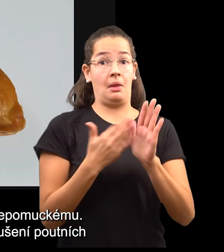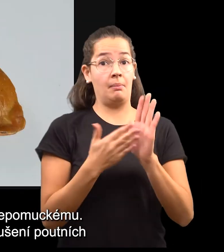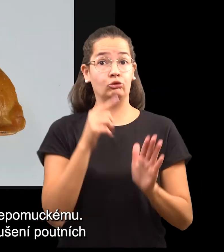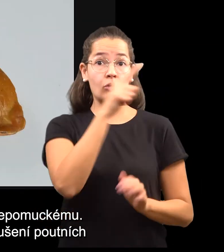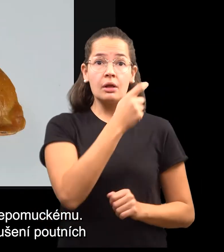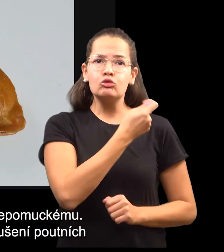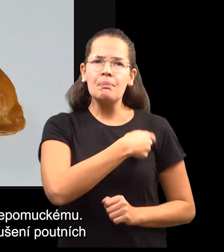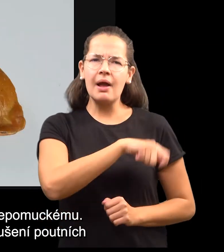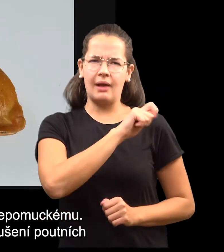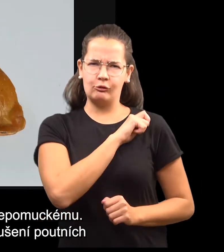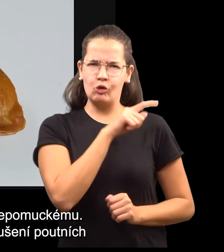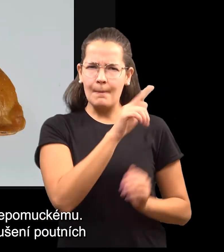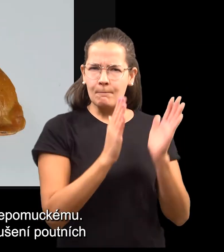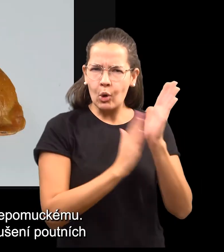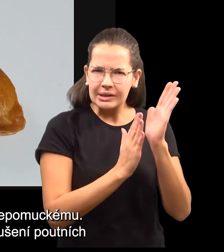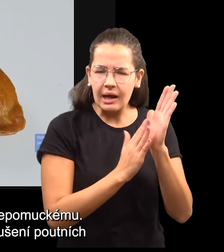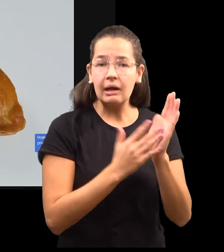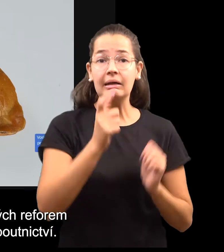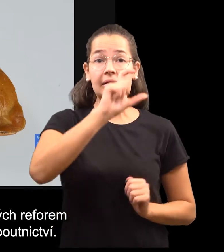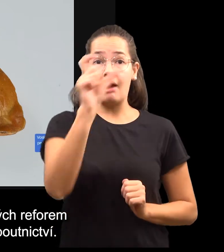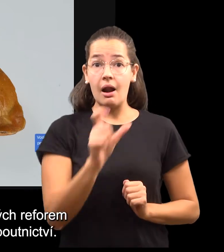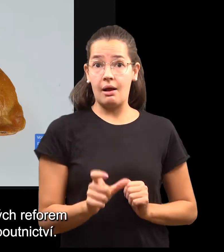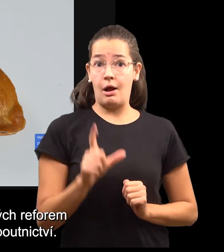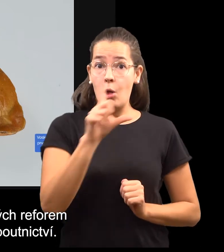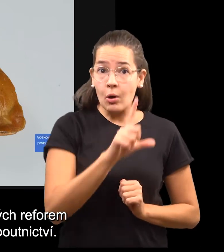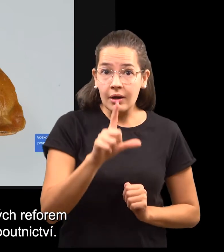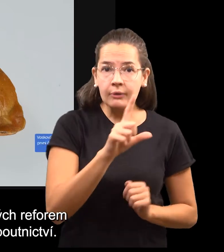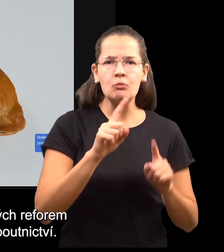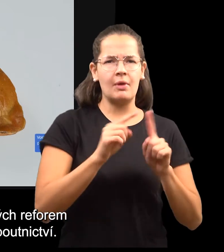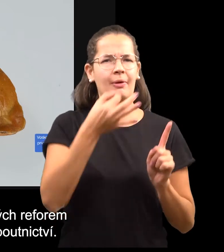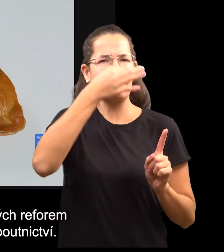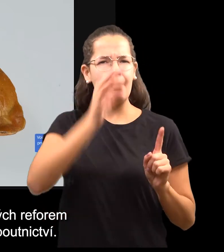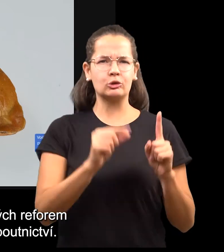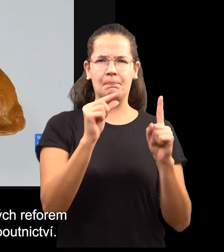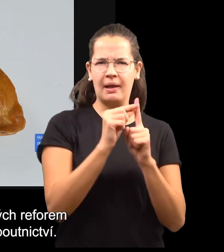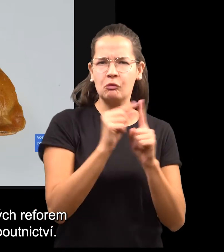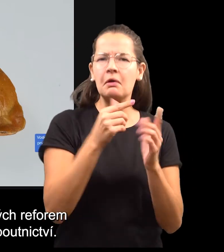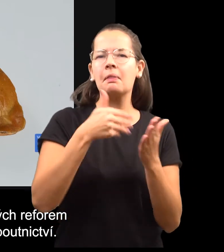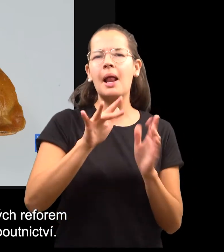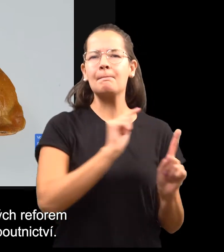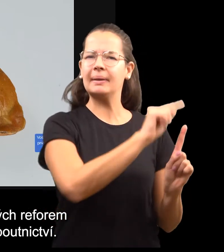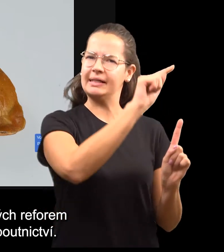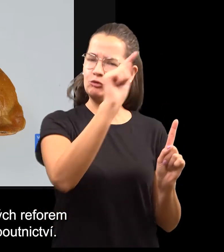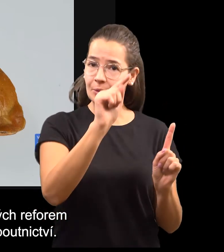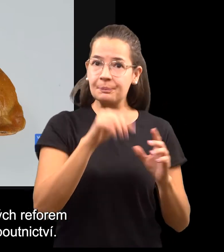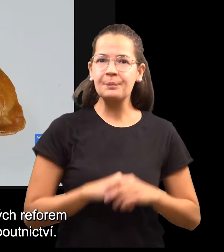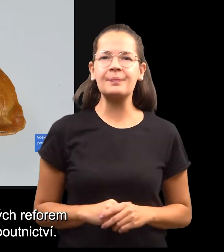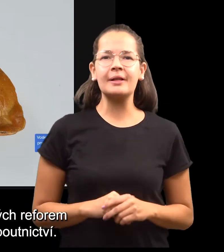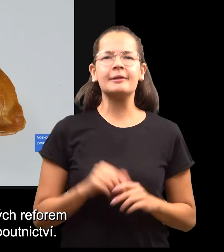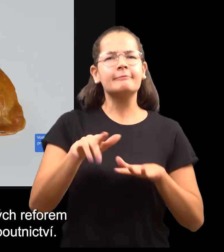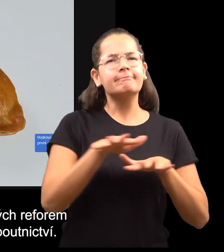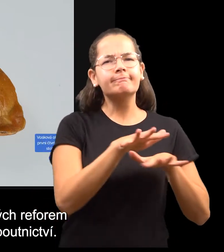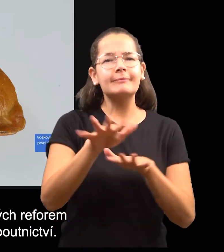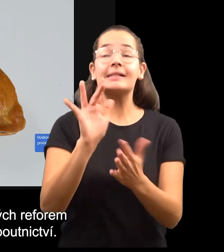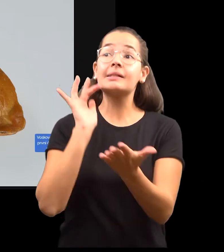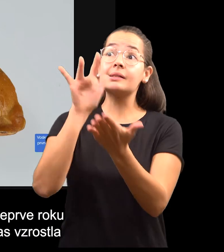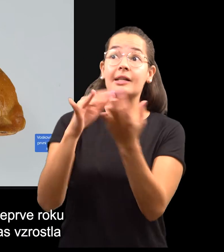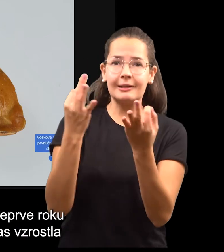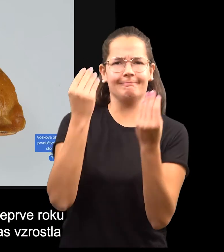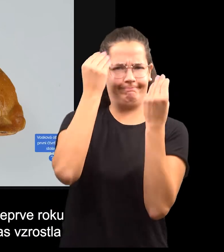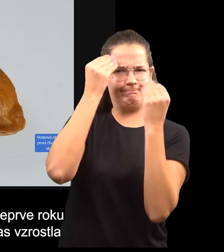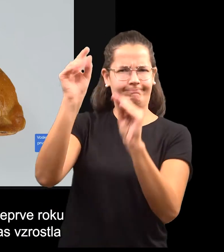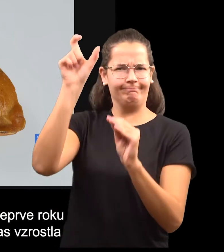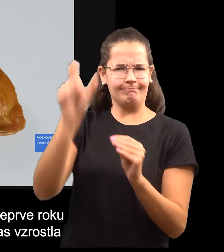Omezení pohybu poutníků a rušení poutních míst v důsledku osvícenských reform vedlo k rozvoji lokálního poutnictví.